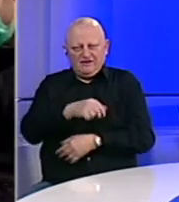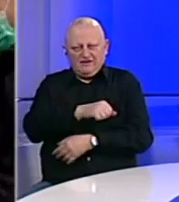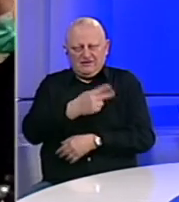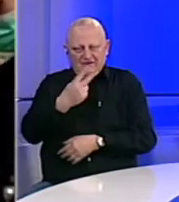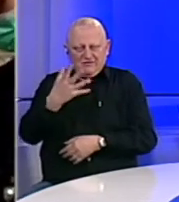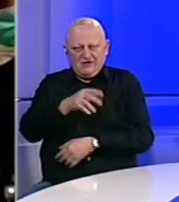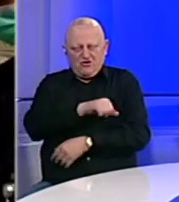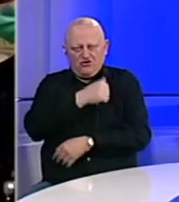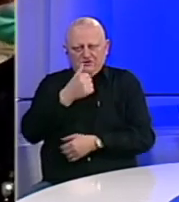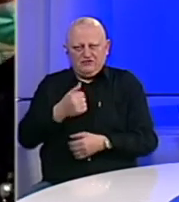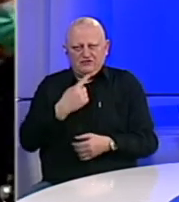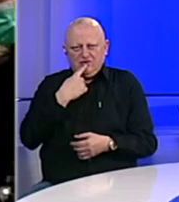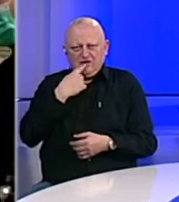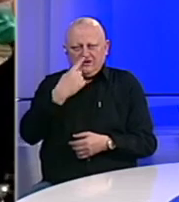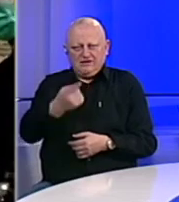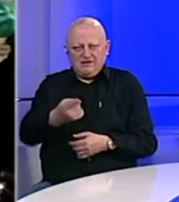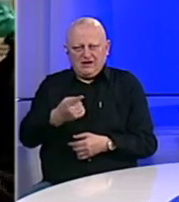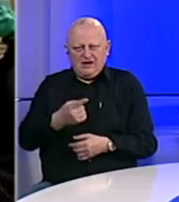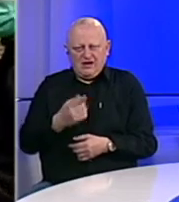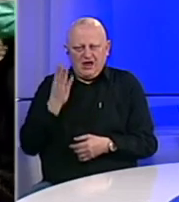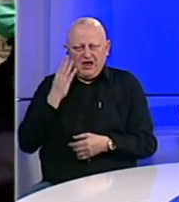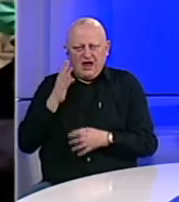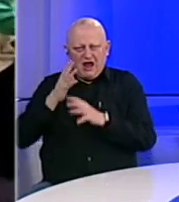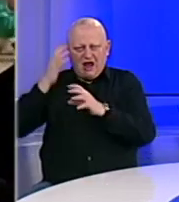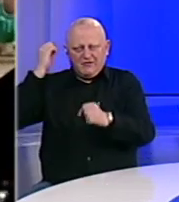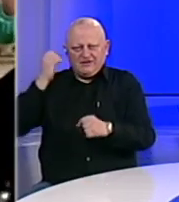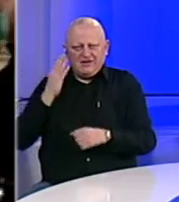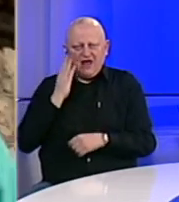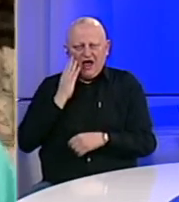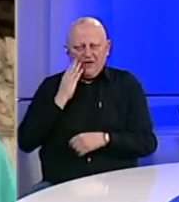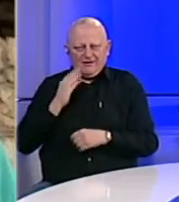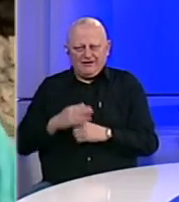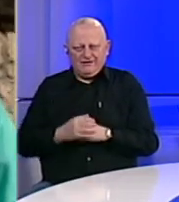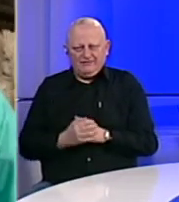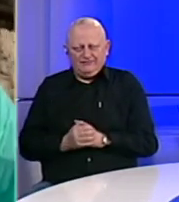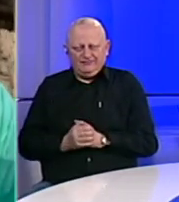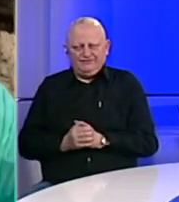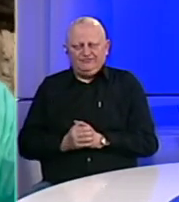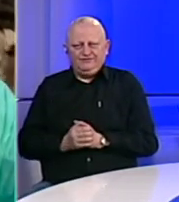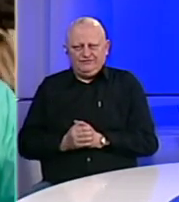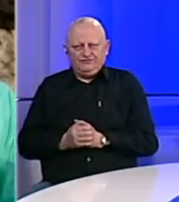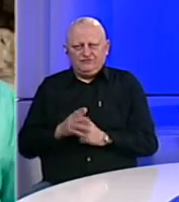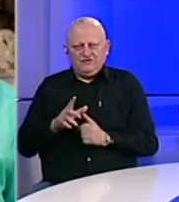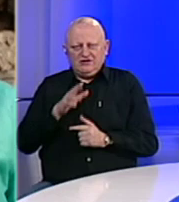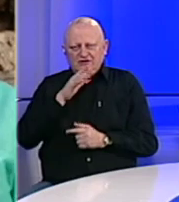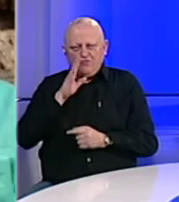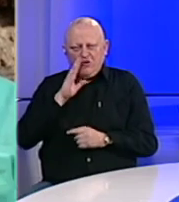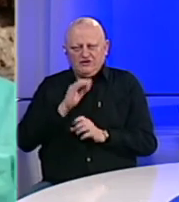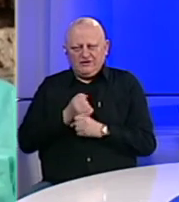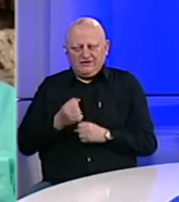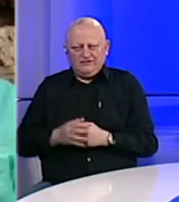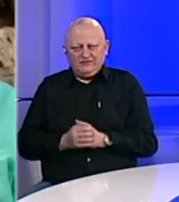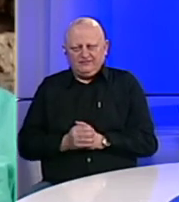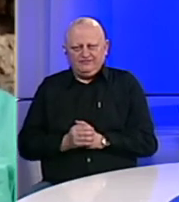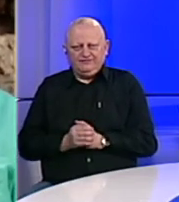godina. Istakli su iz ambasade Sjedinjenih američkih država u Bosni i